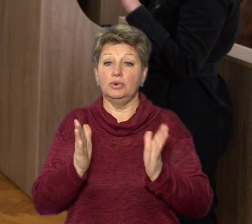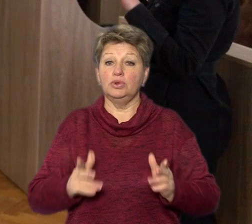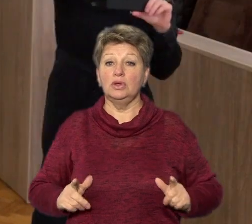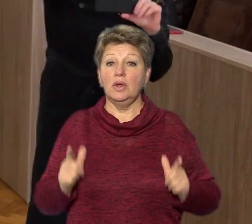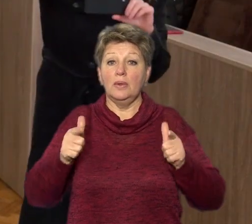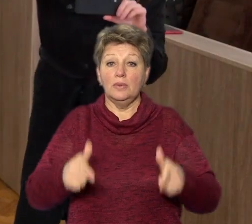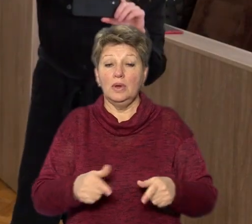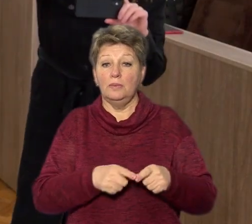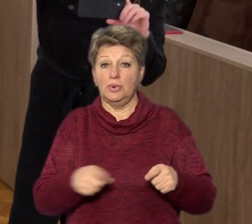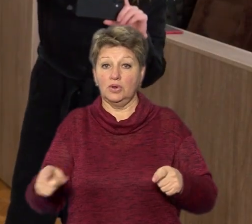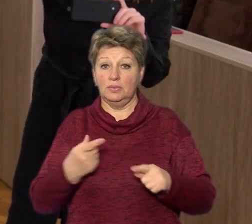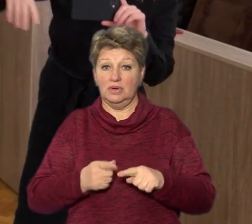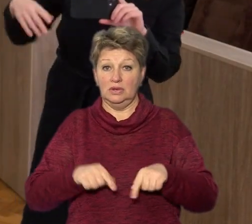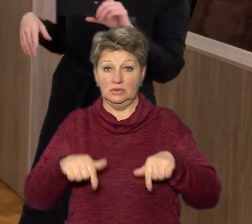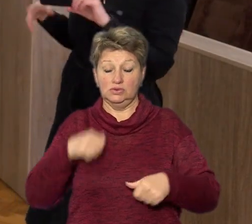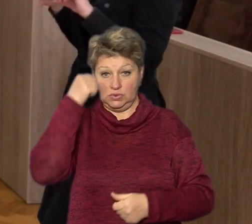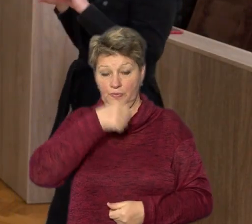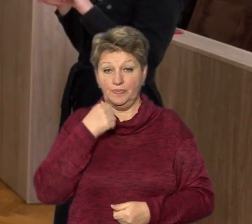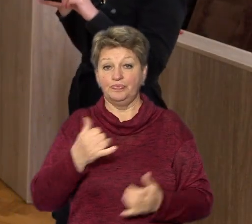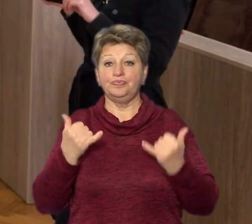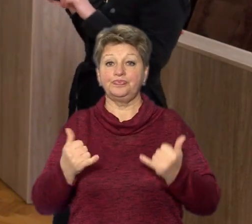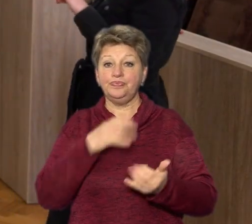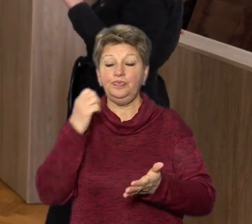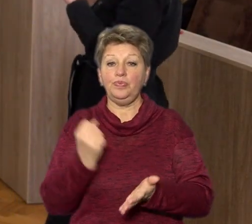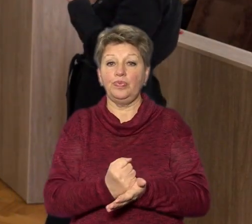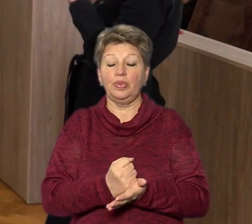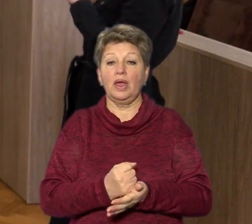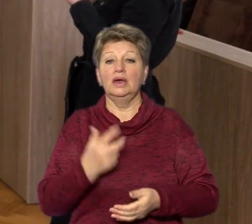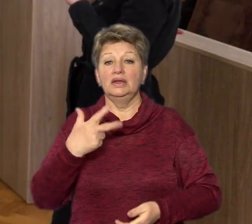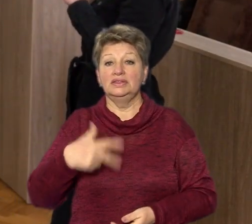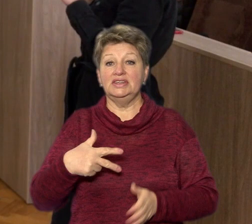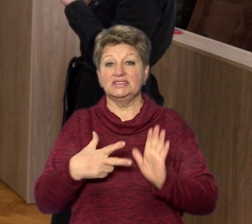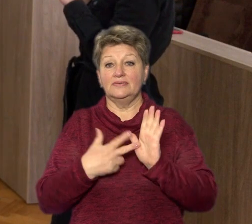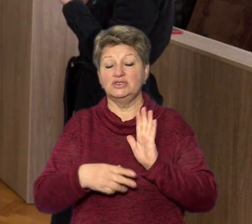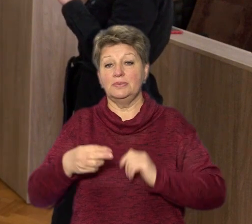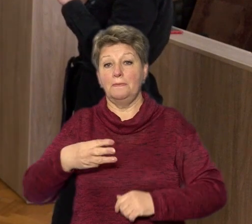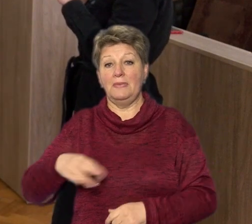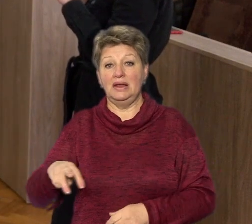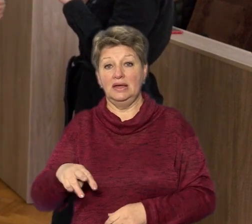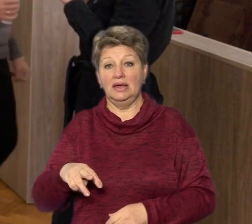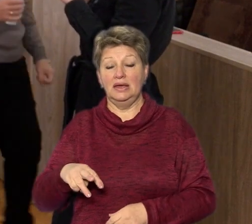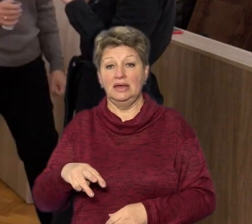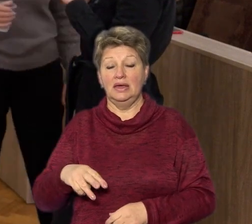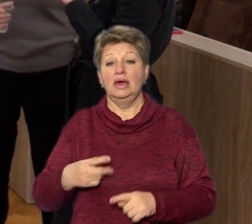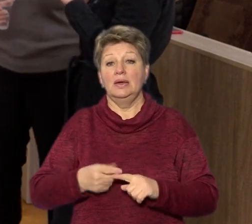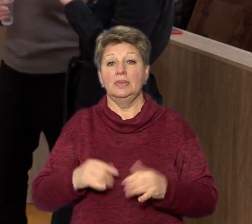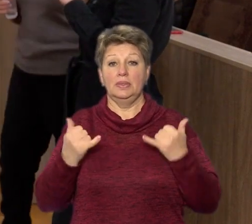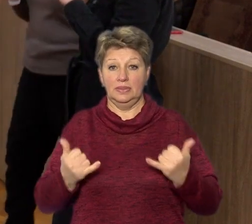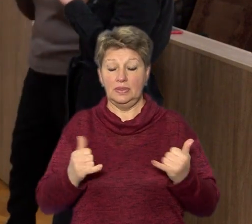протягом цього року. Зараз встановлений ліміт – 380 мільйонів. На даний момент